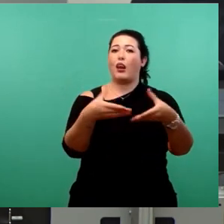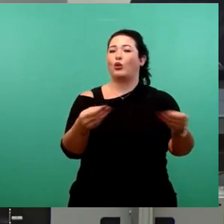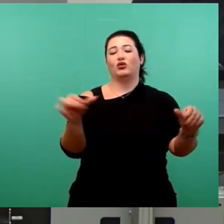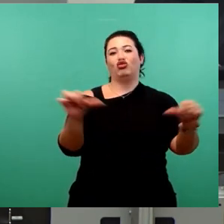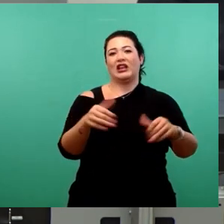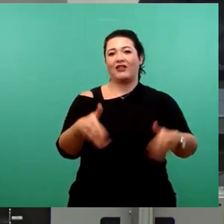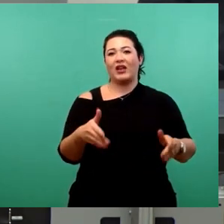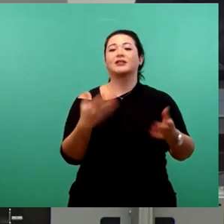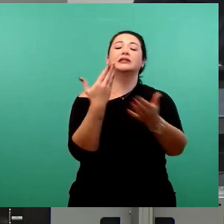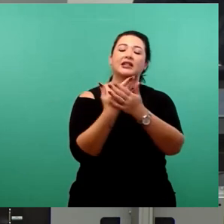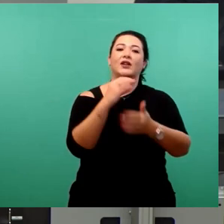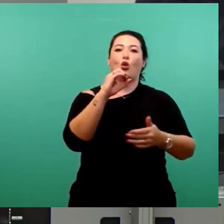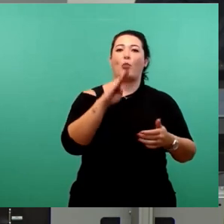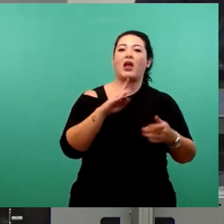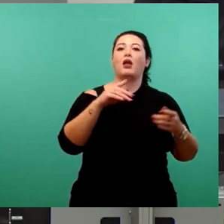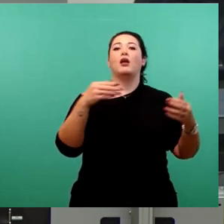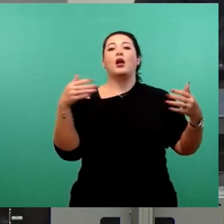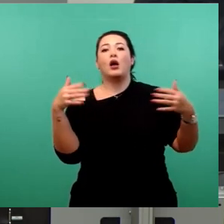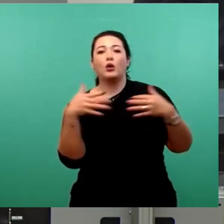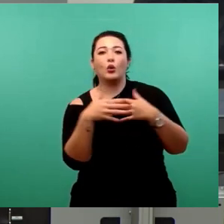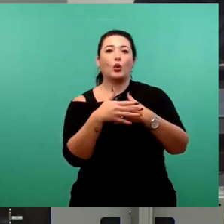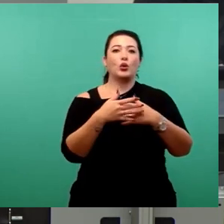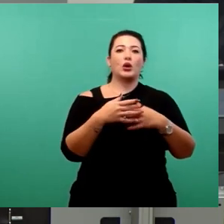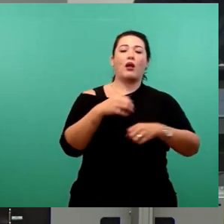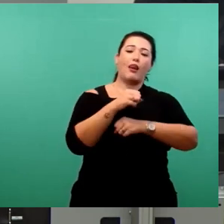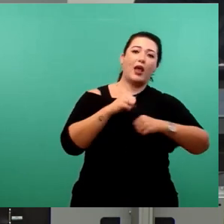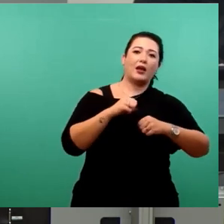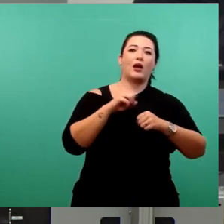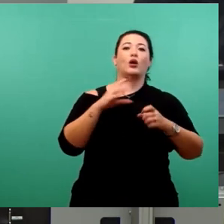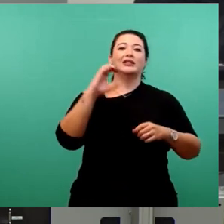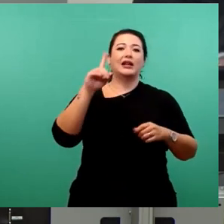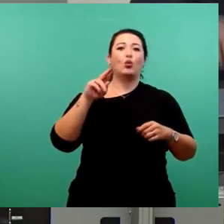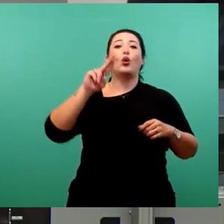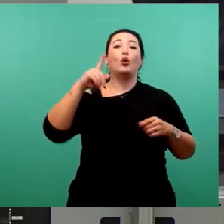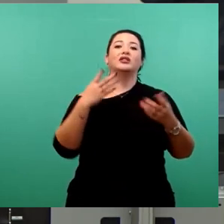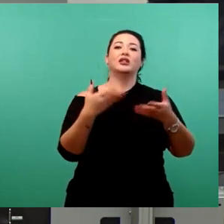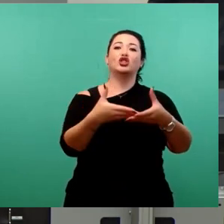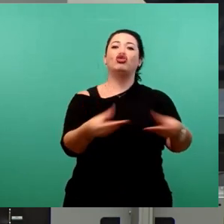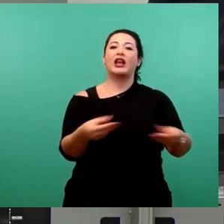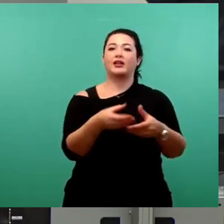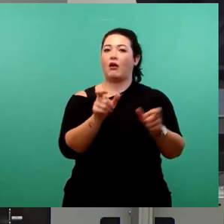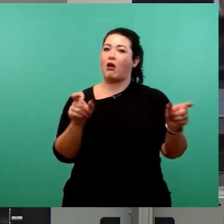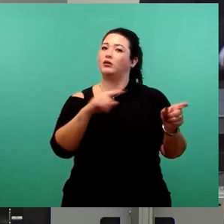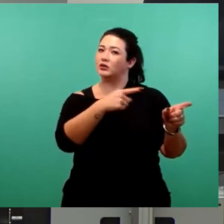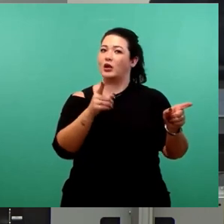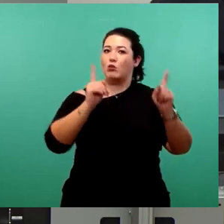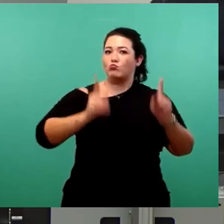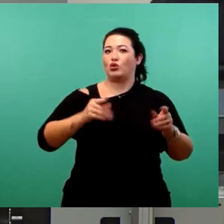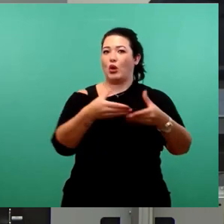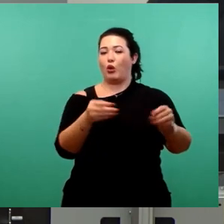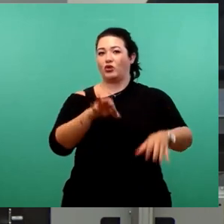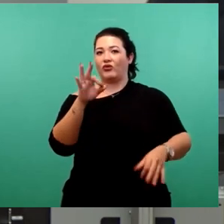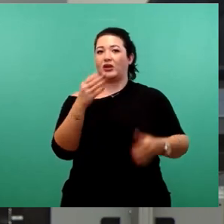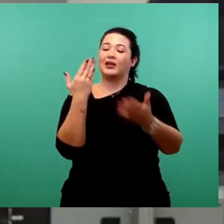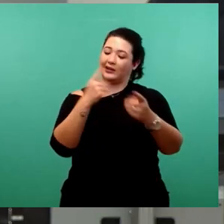Fraktionen der Grünen, der Linken und der CDU und bei den Schlichtern. Wir Dissidenten könnten es uns deshalb leicht machen